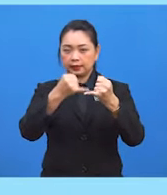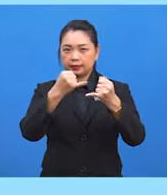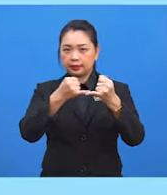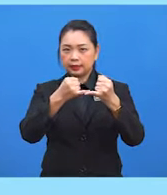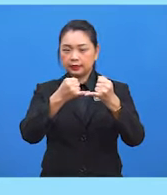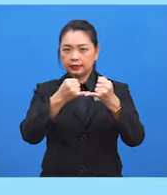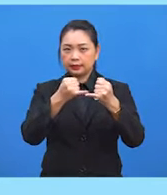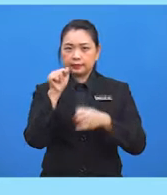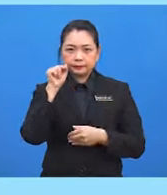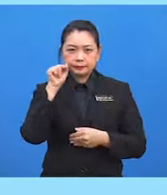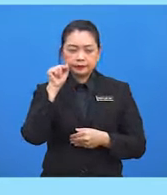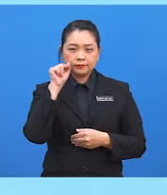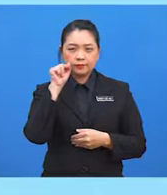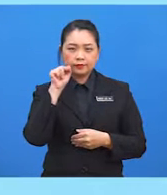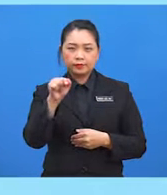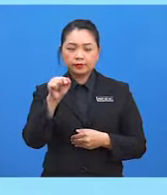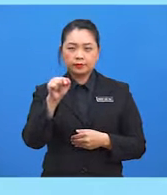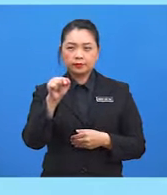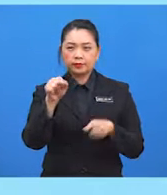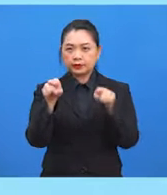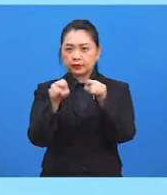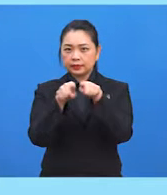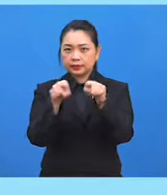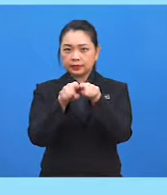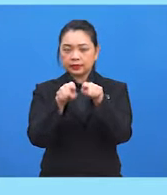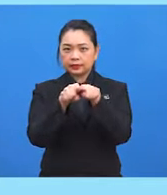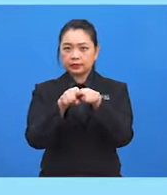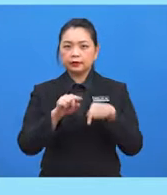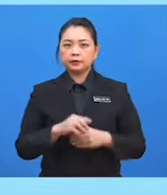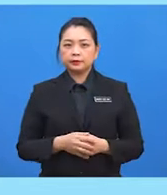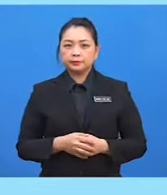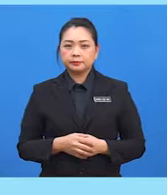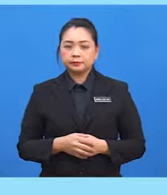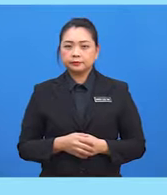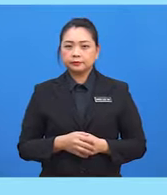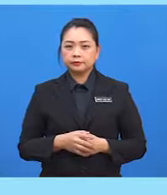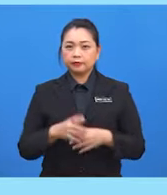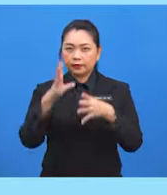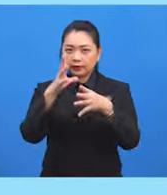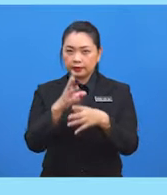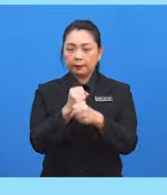sekali. Tekan simbol sama dengan 3